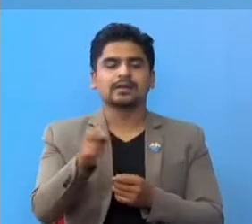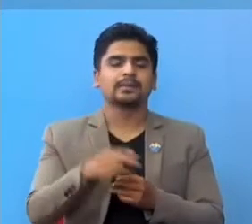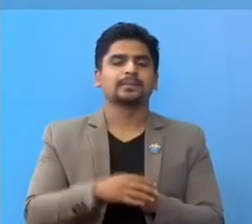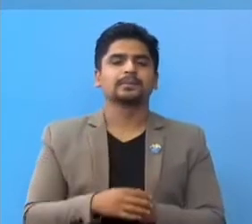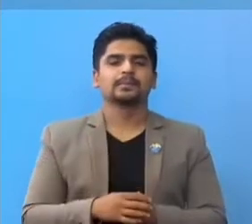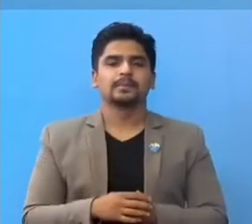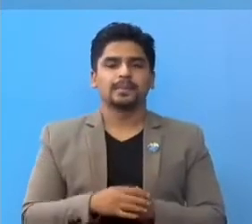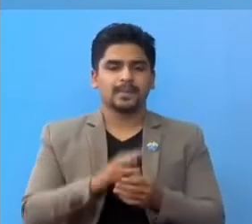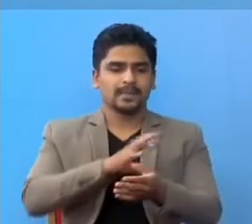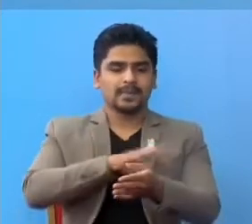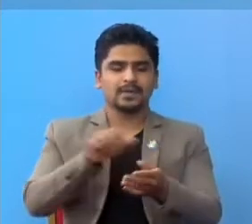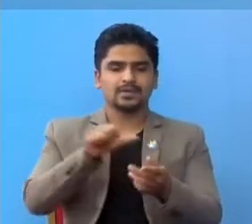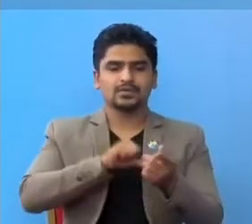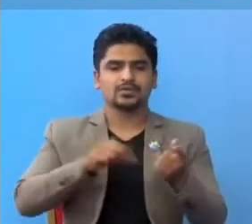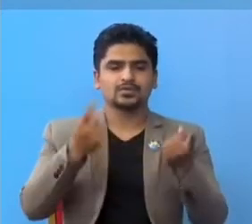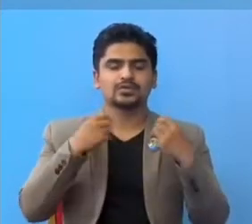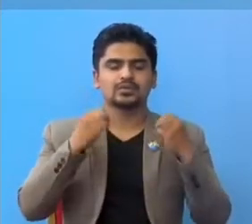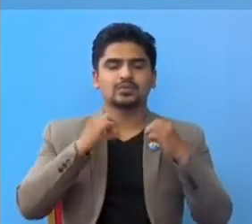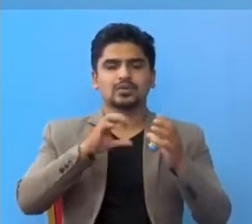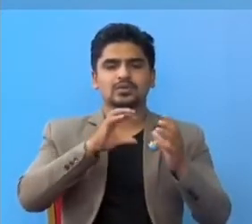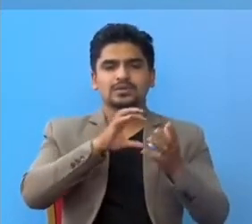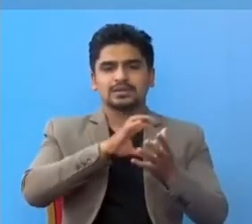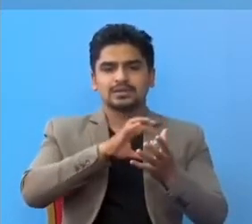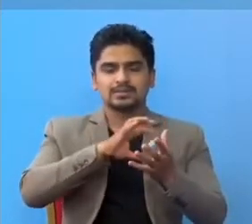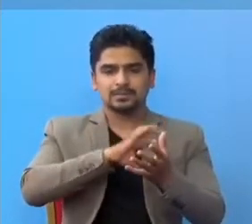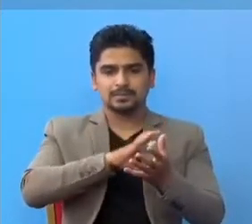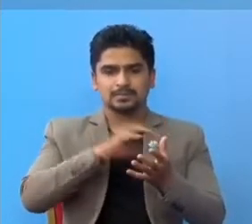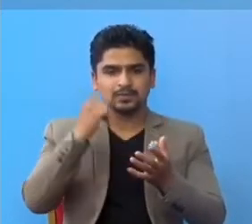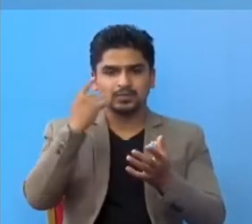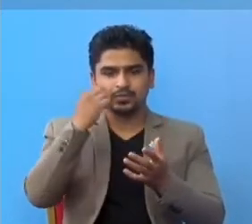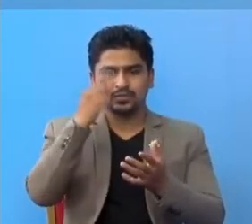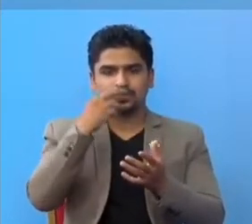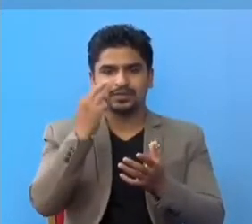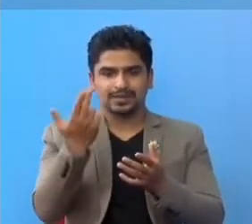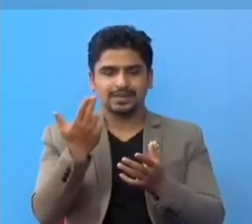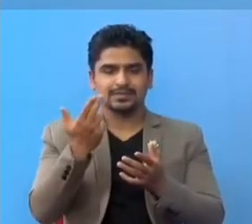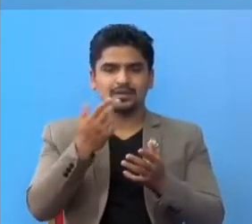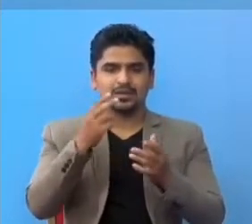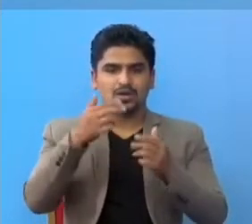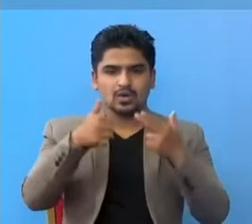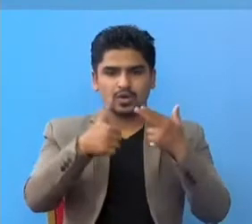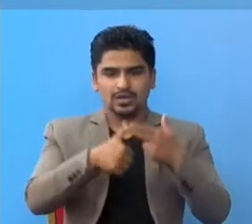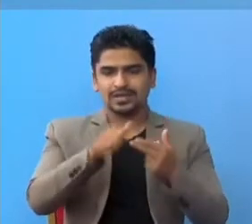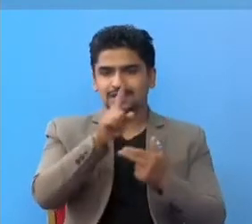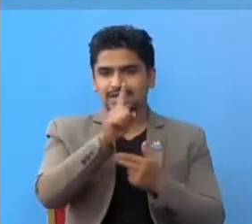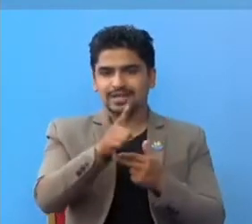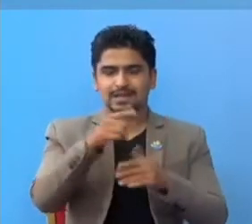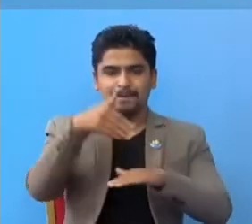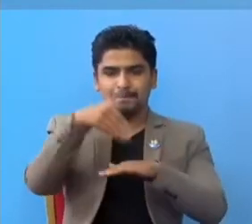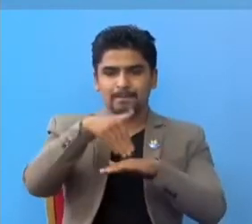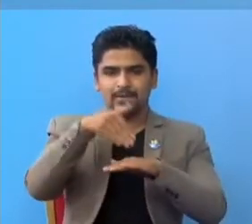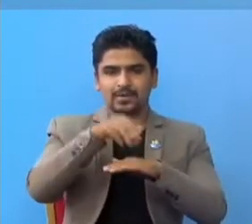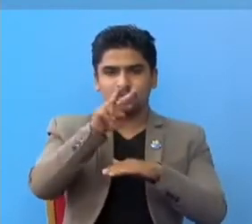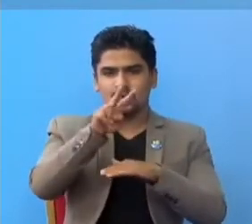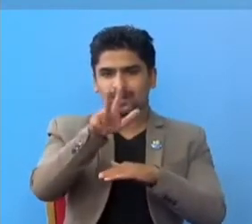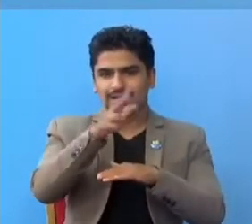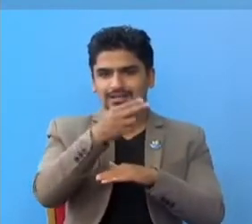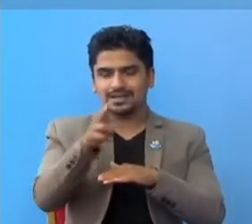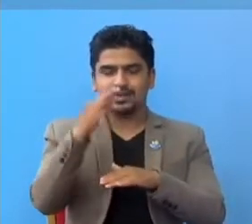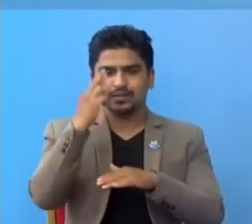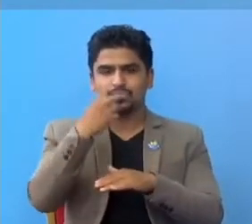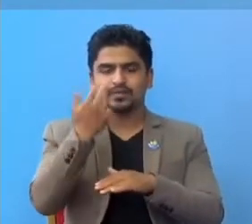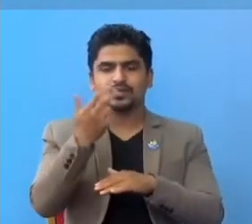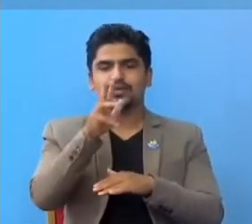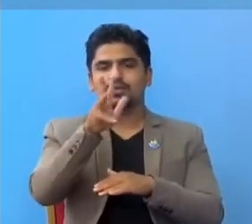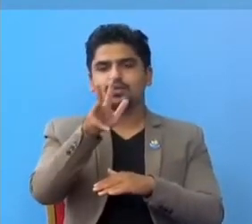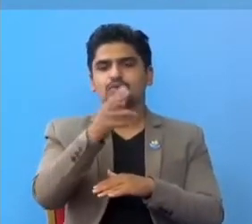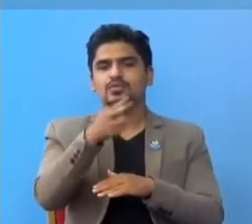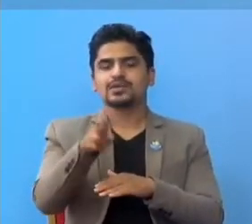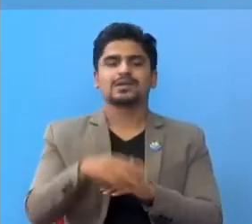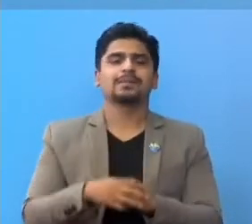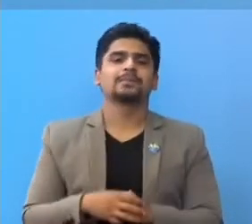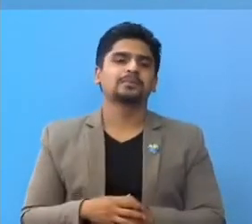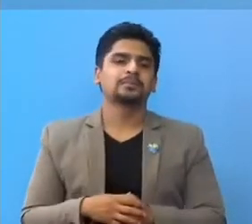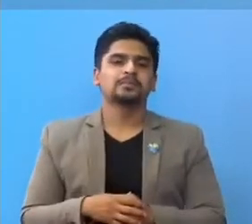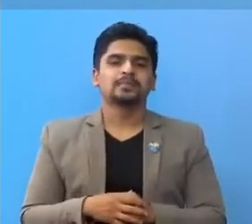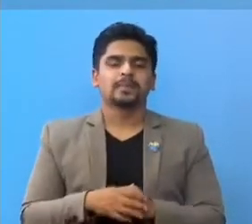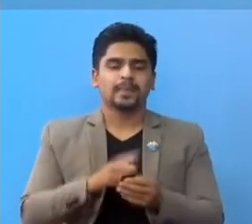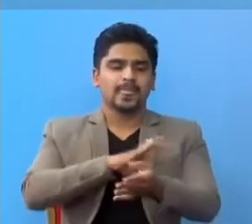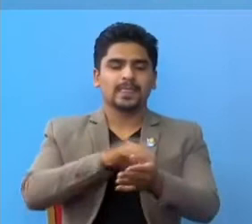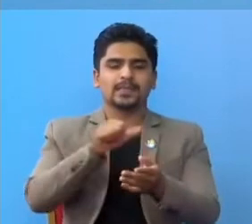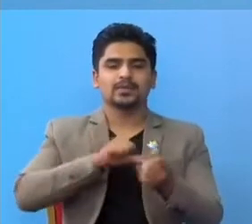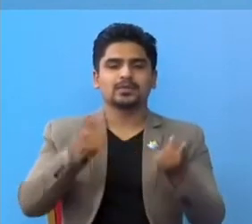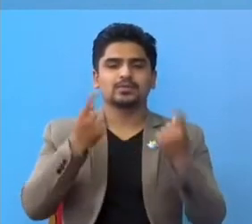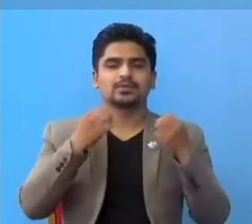प्रादेशिक